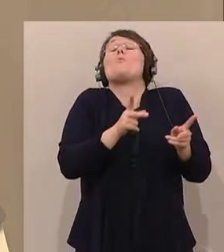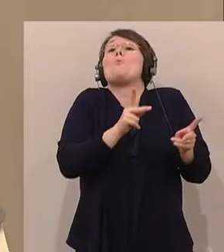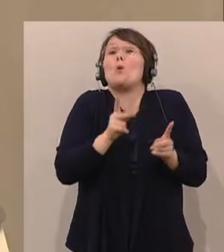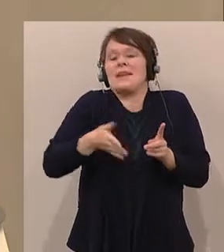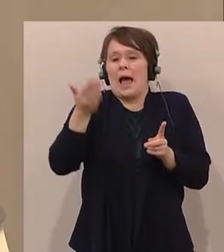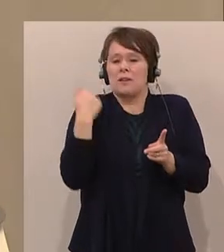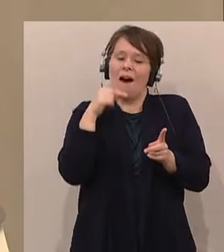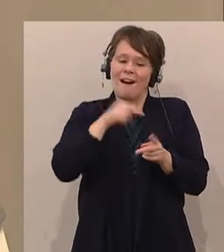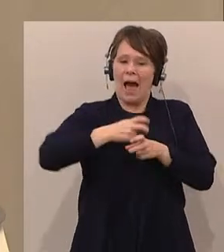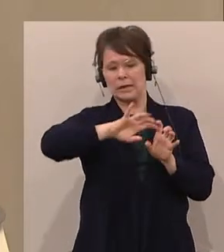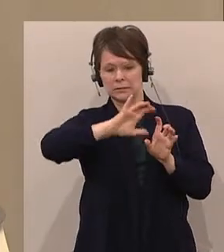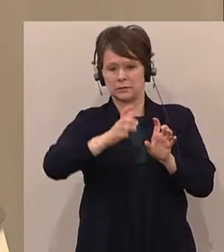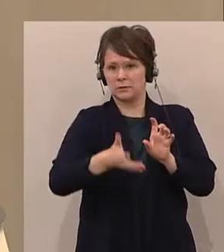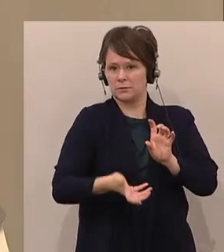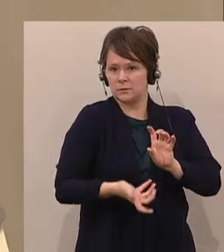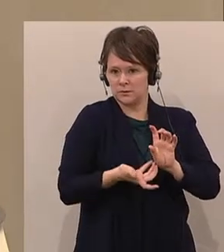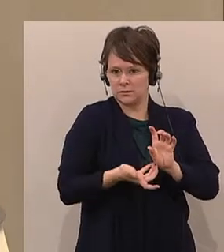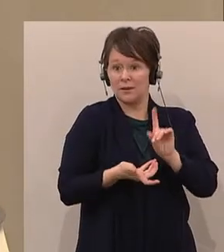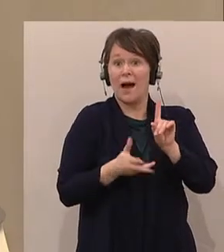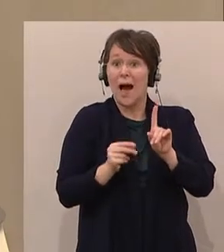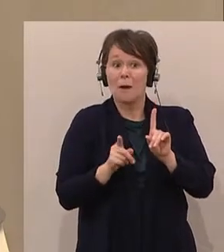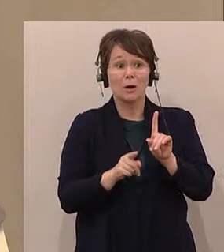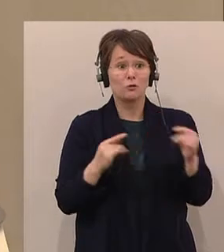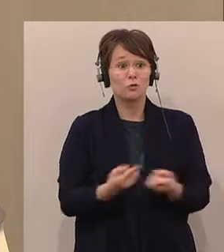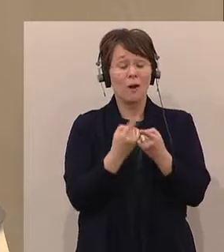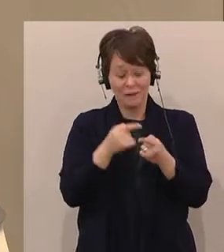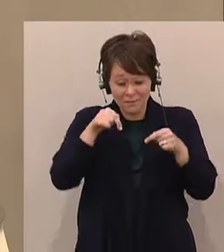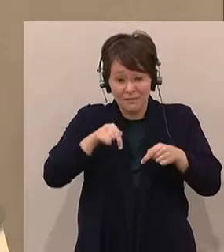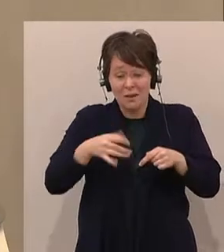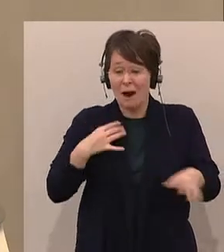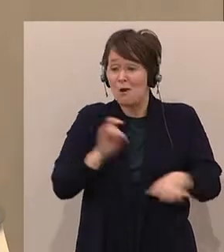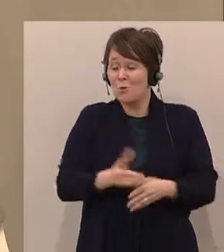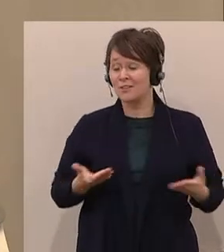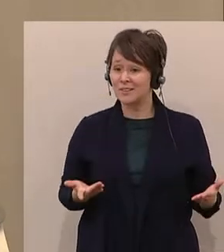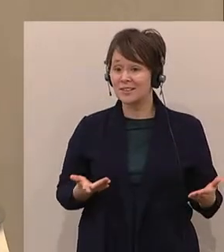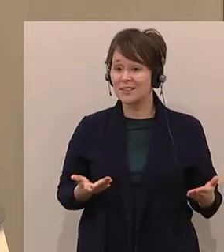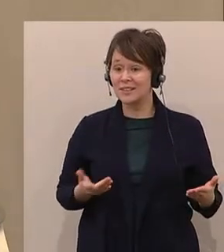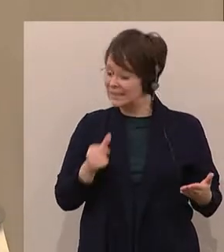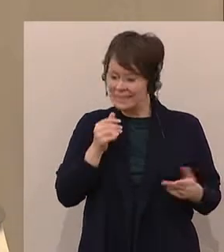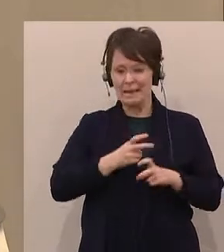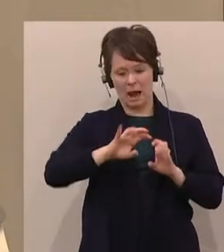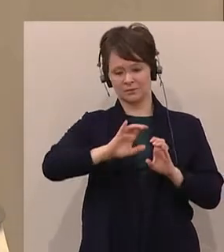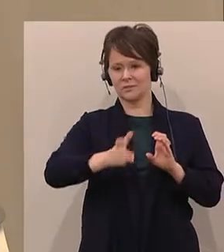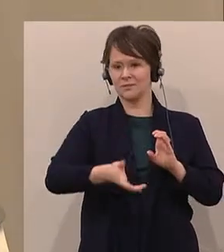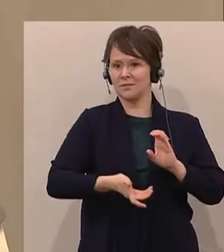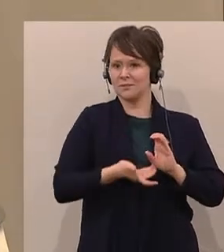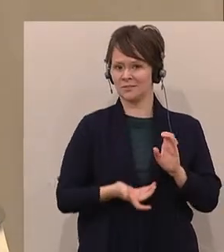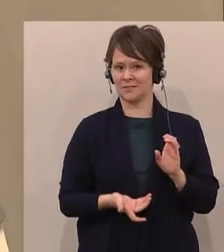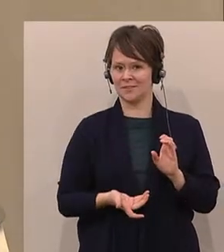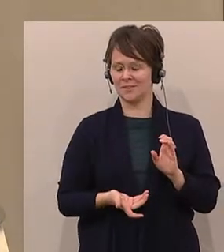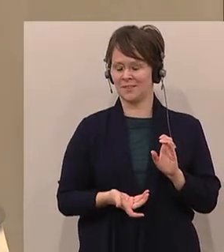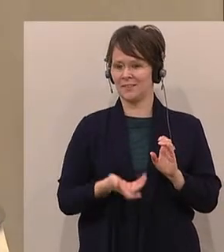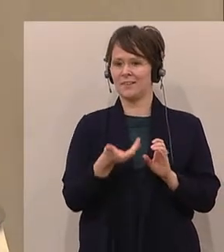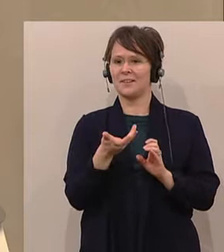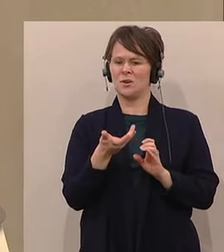wenn wir nicht richtig Glück gehabt hätten. Und da stellt sich als erstes die Frage, weil ja